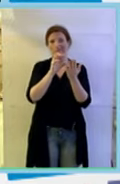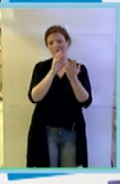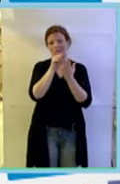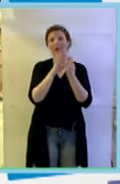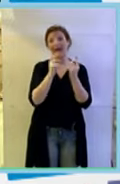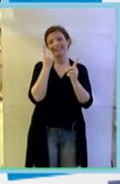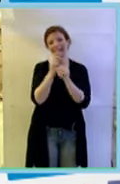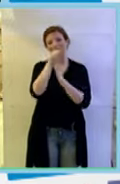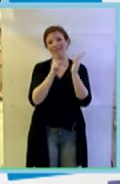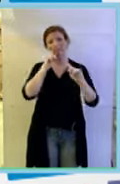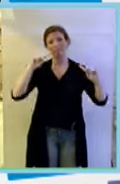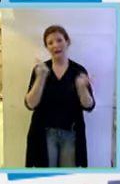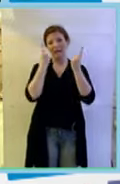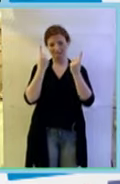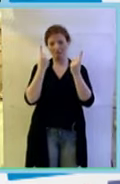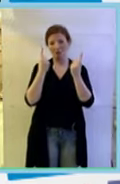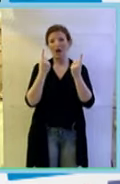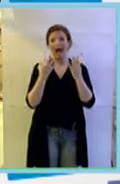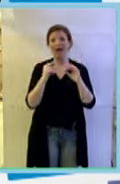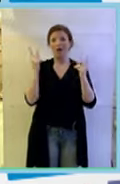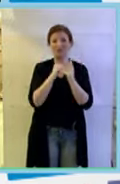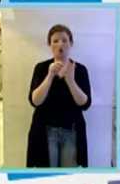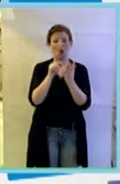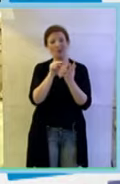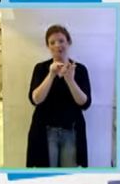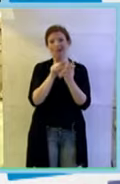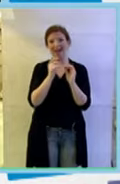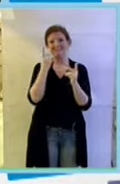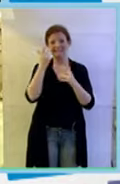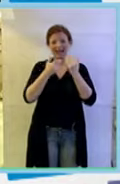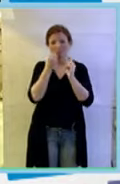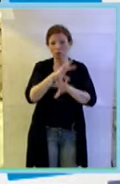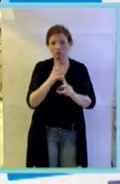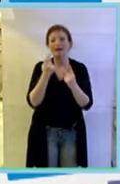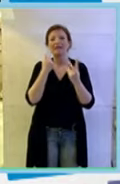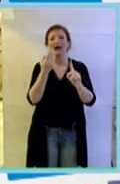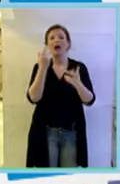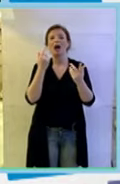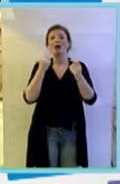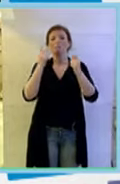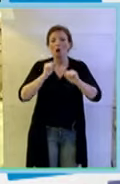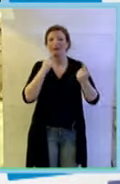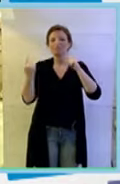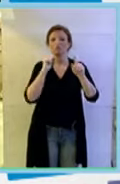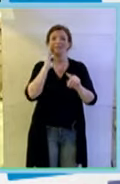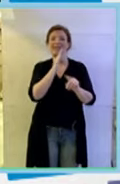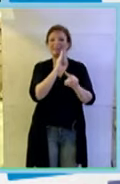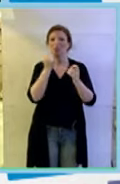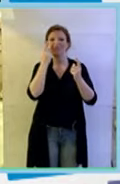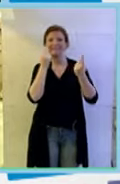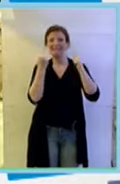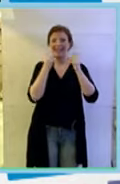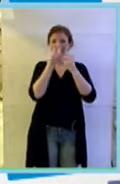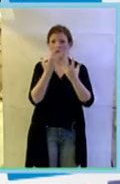un po' quindi qua vediamo cosa succede facciamo una pagina facebook su questo articolo di legge vediamo se apriamo una discussione senti per chiudere